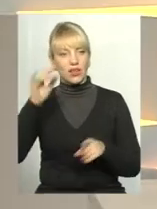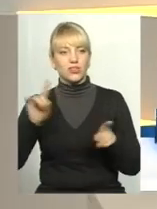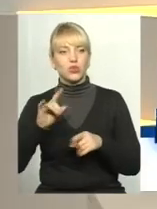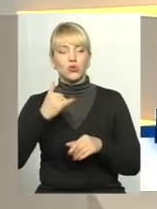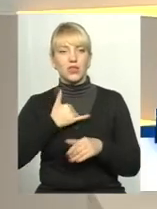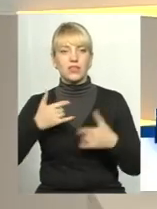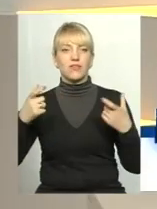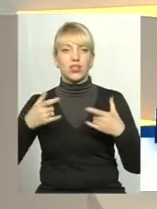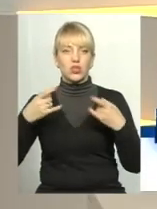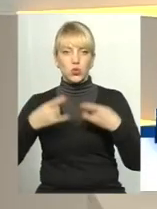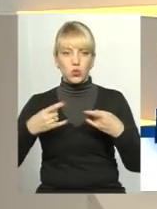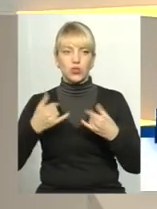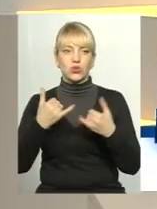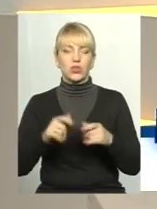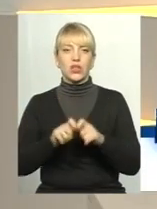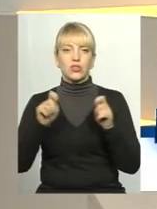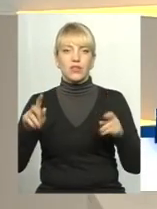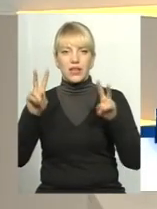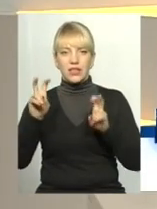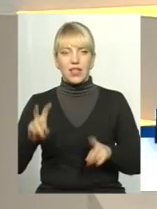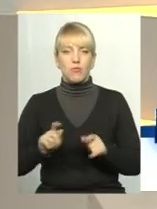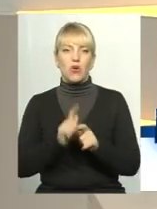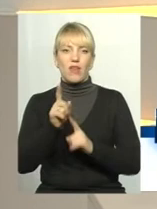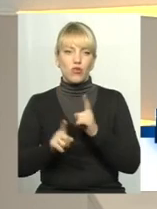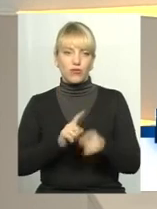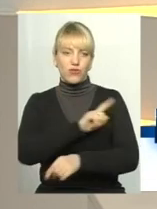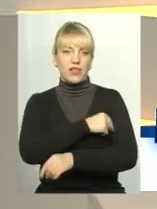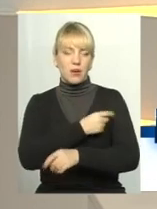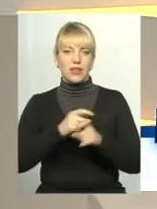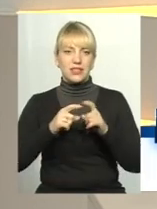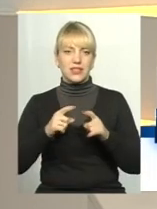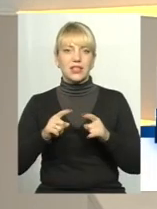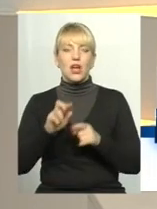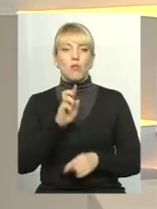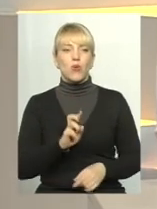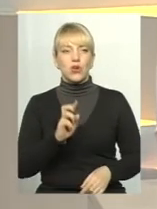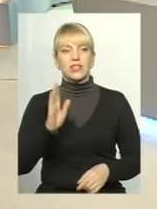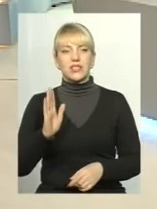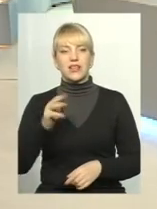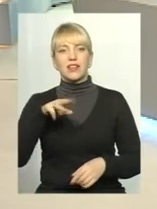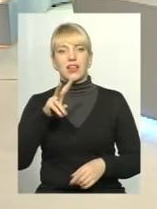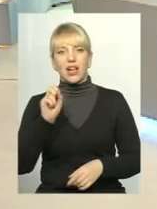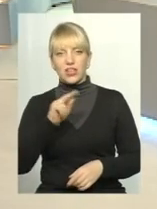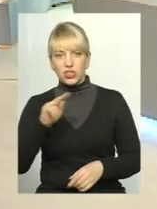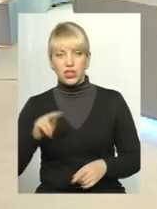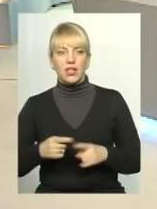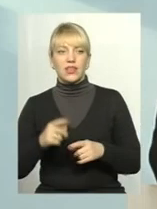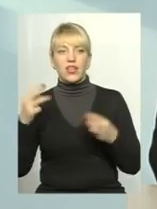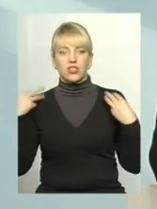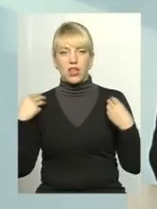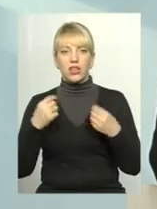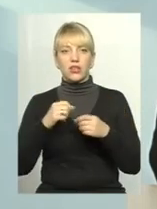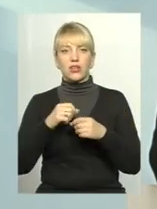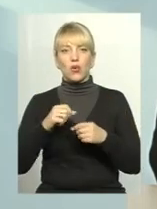у нас у студії сьогодні розкривали тему реформування у медицини. Борис Васильович Ткач, начальник управління охорони здоров'я